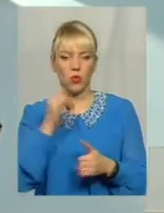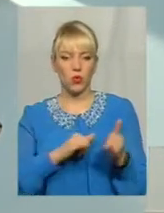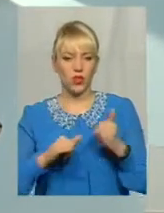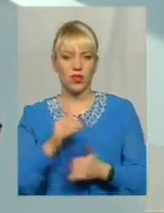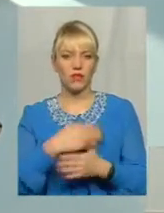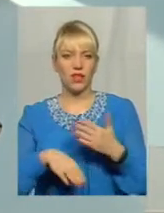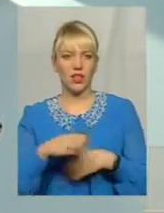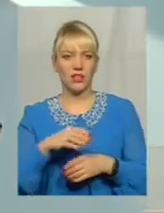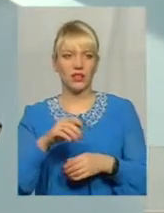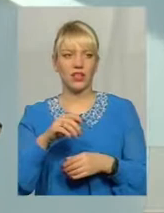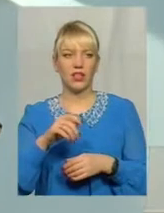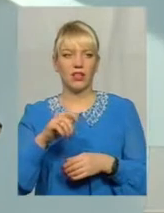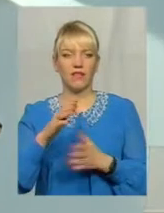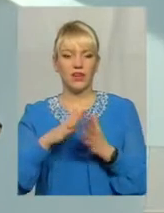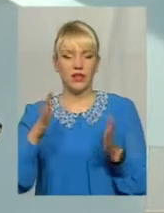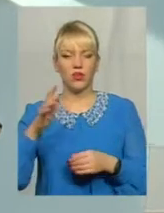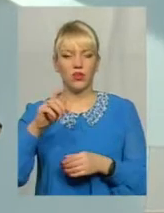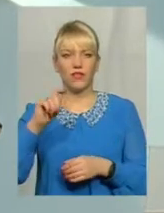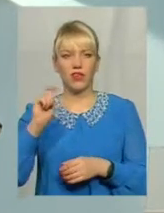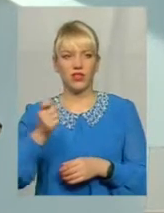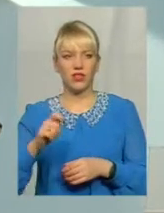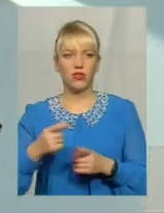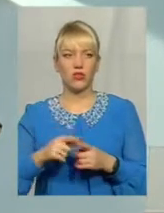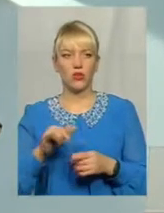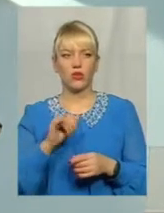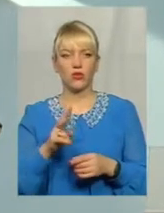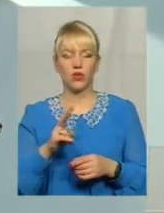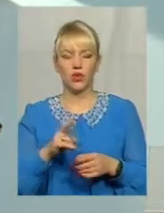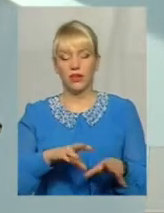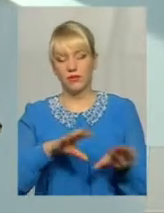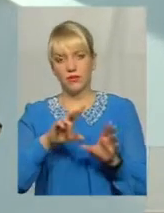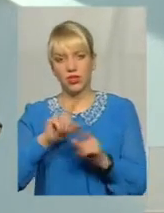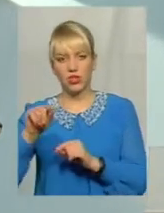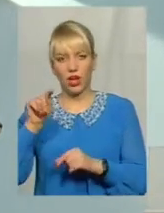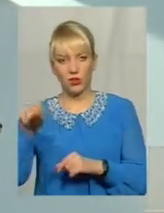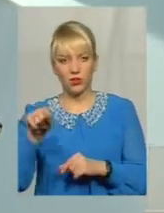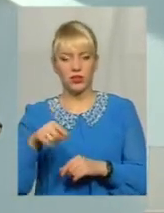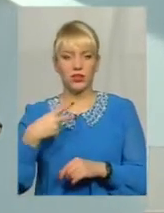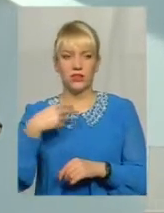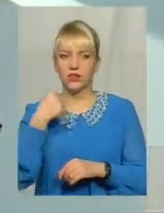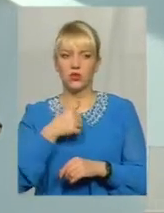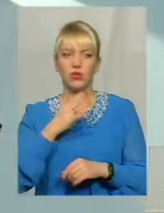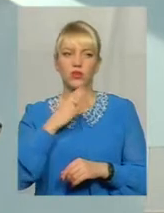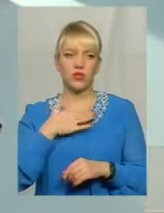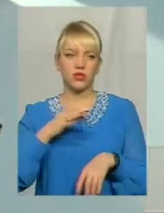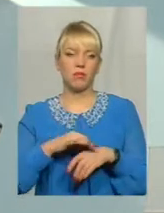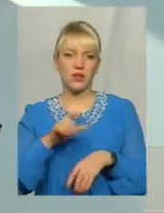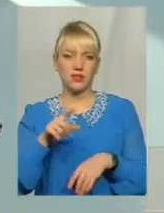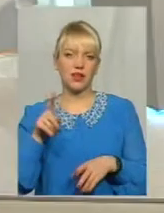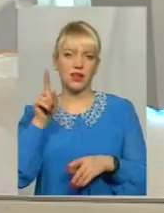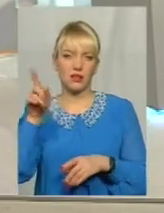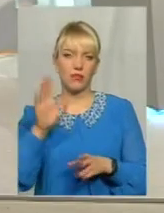вітчизняної війни доїжджають вже більше ніж 20 років Власне, ні в кого не виникало ніяких проблем Я думаю, і наші пацієнти певний час